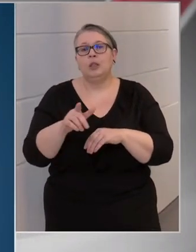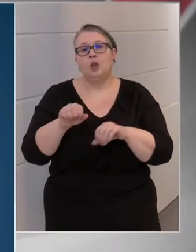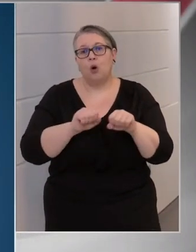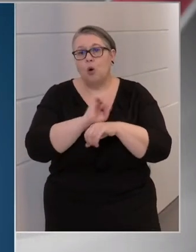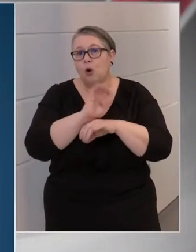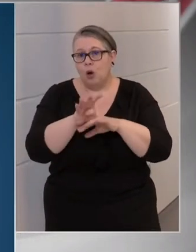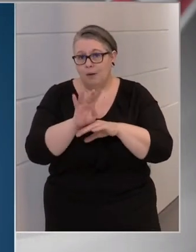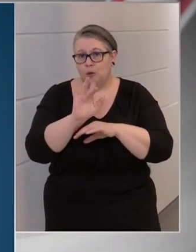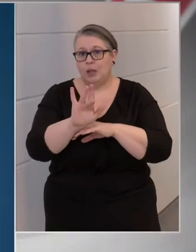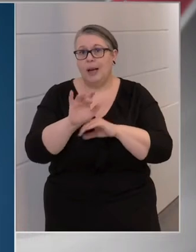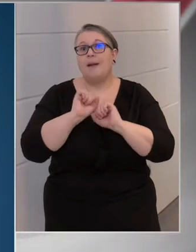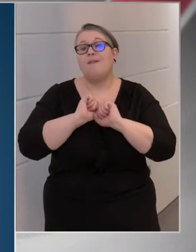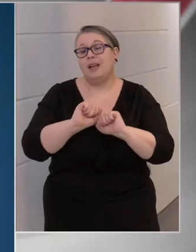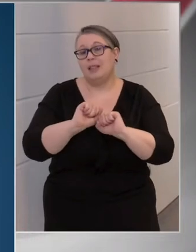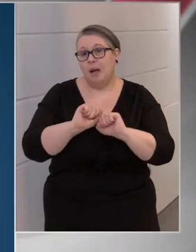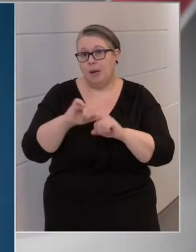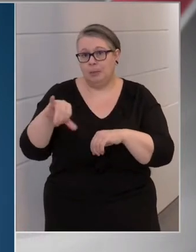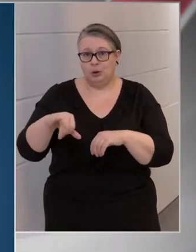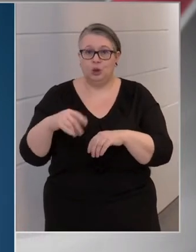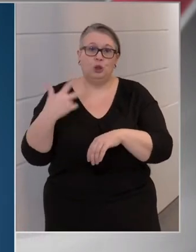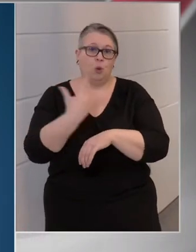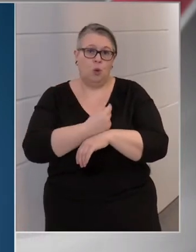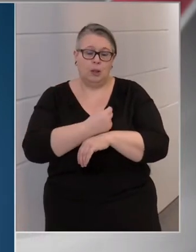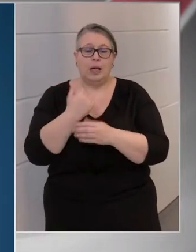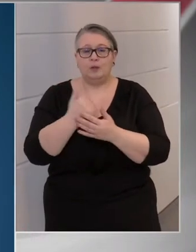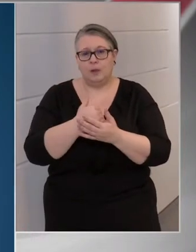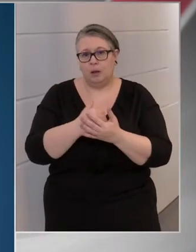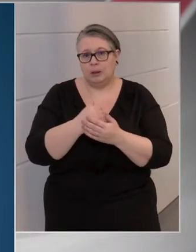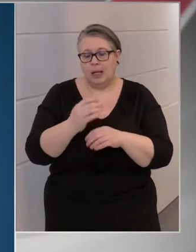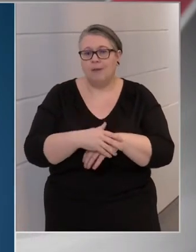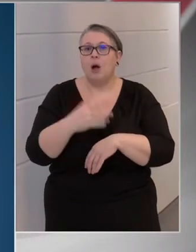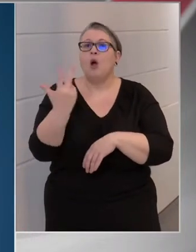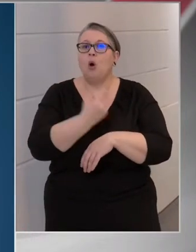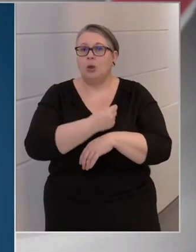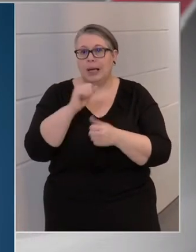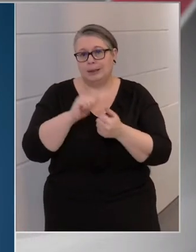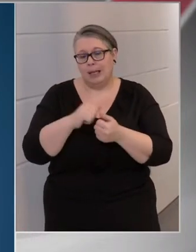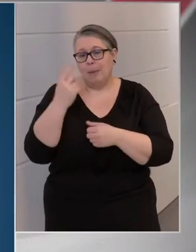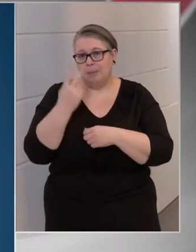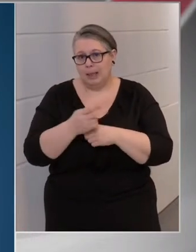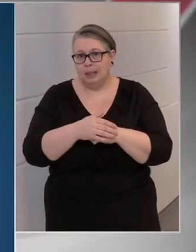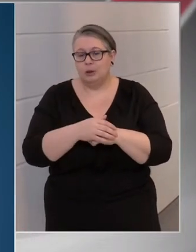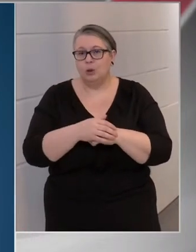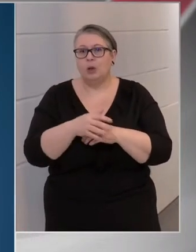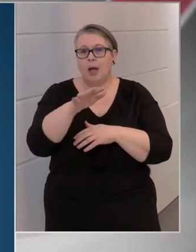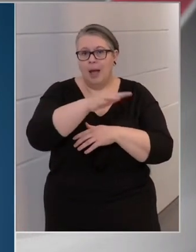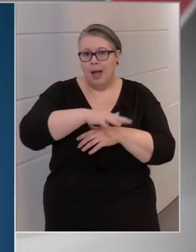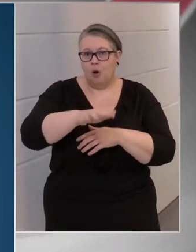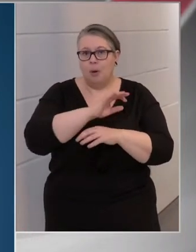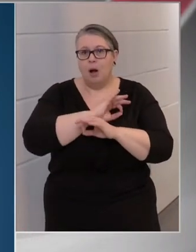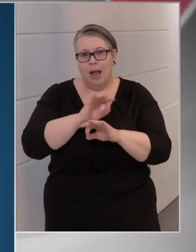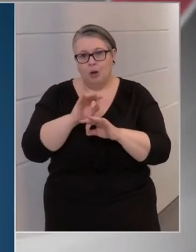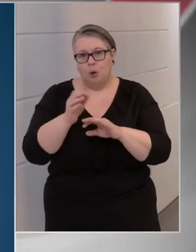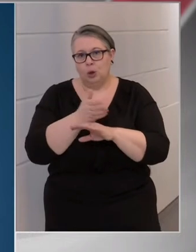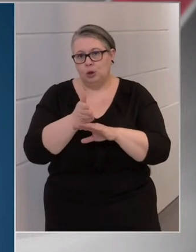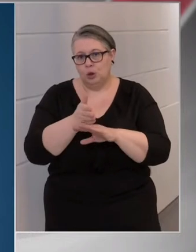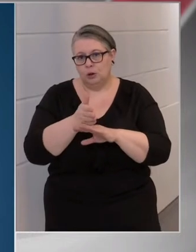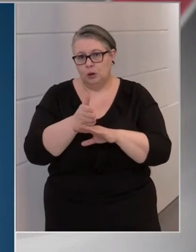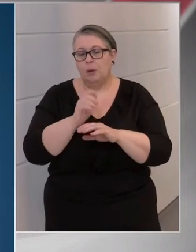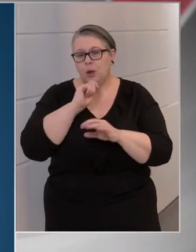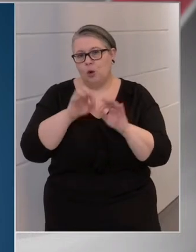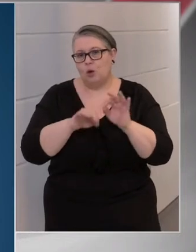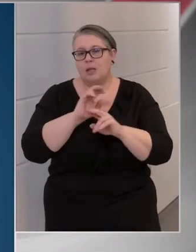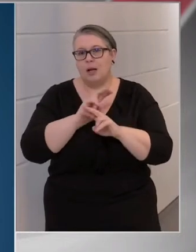koronavírus ellen védelmet biztosító oltással. Ha az oltás számait nézzük, akkor ott Európa a legjobbjai között vagyunk,